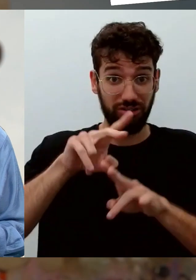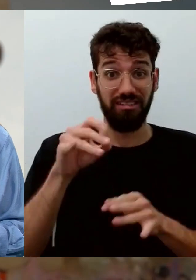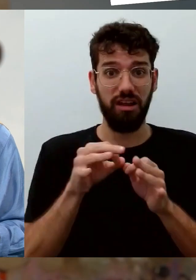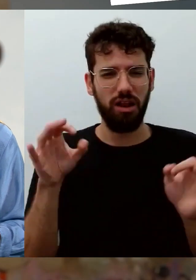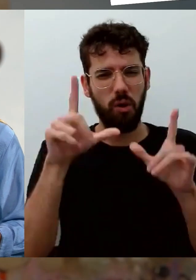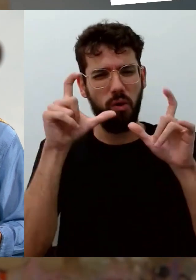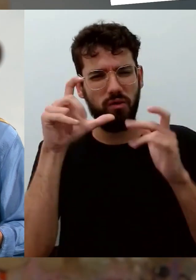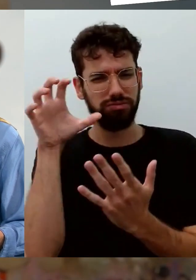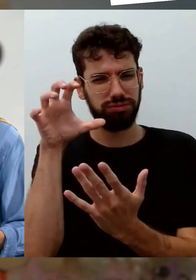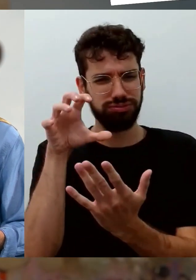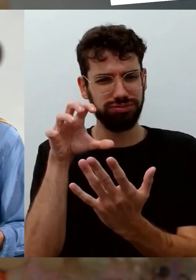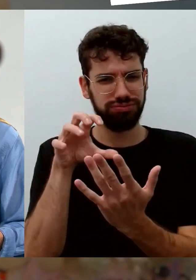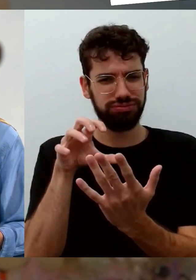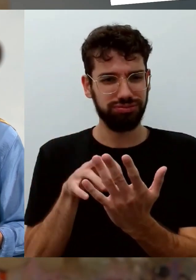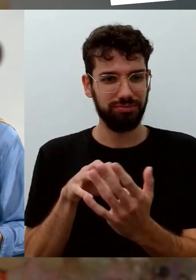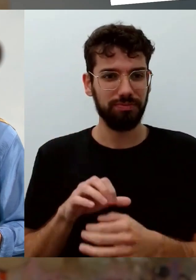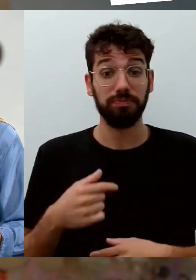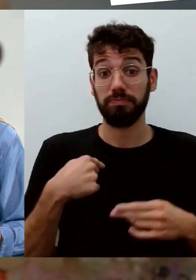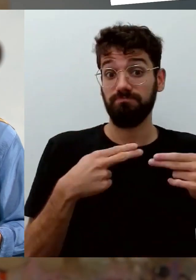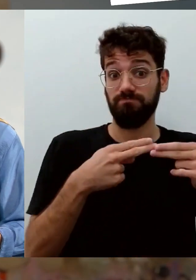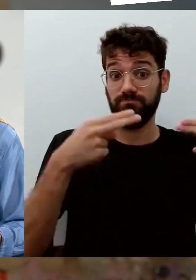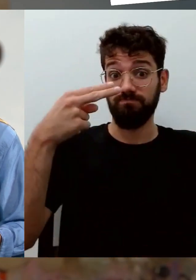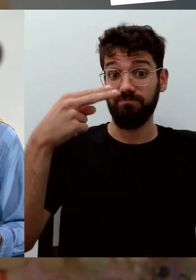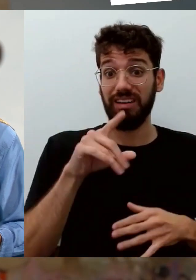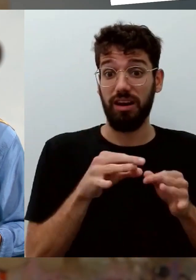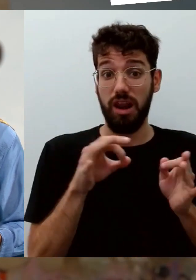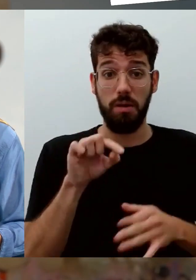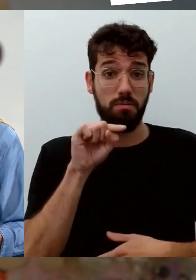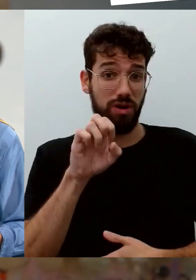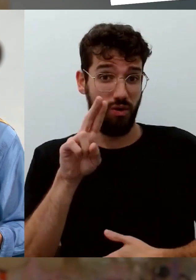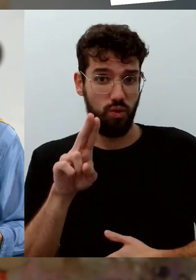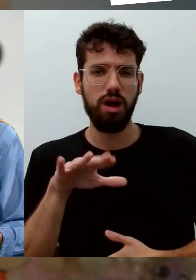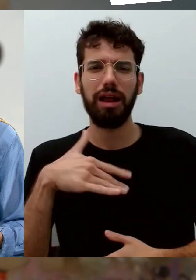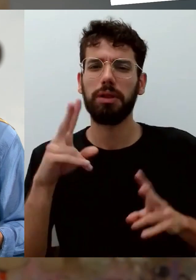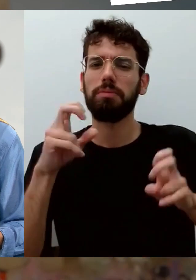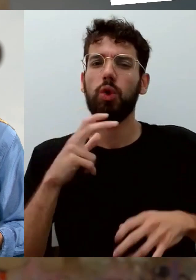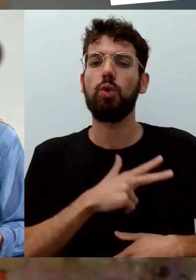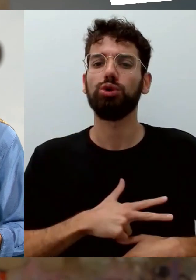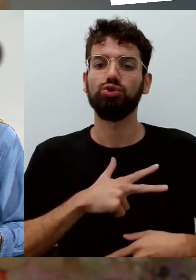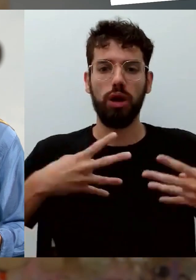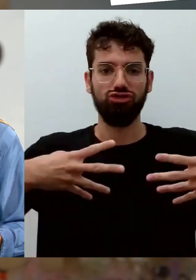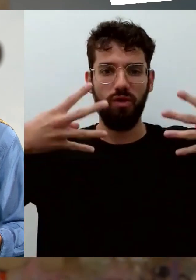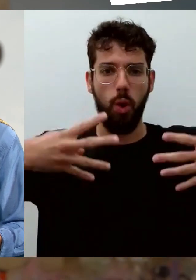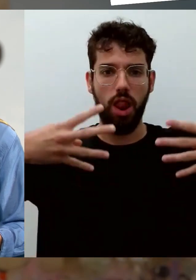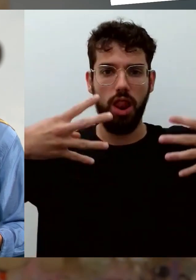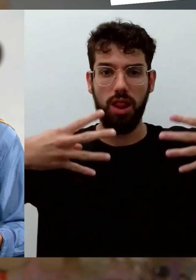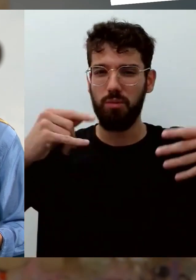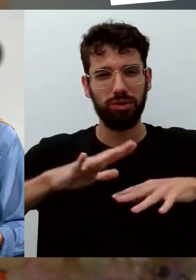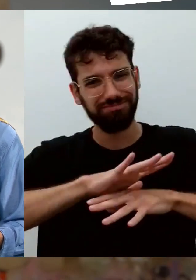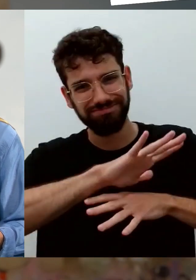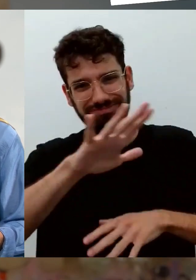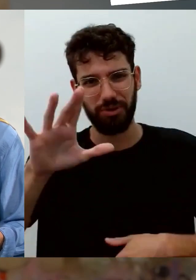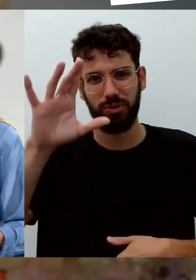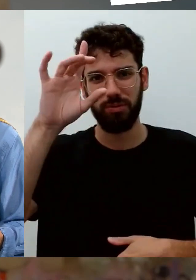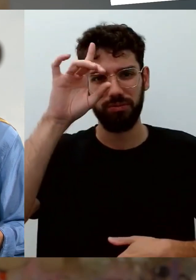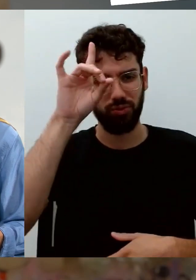bei uns auf der Website digitaltag.eu auch eine Social Wall. Das heißt, ihr könnt auch sehen, was sonst so im gesamten Bundesgebiet heute zum Digitaltag auf die